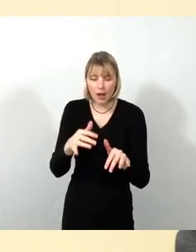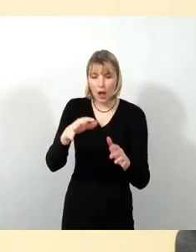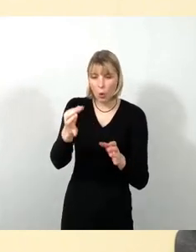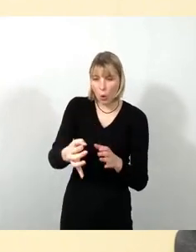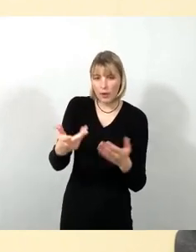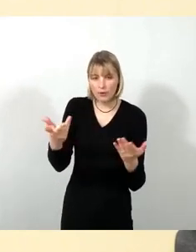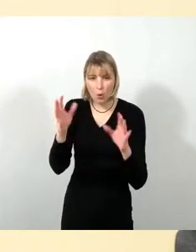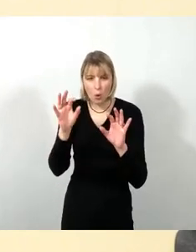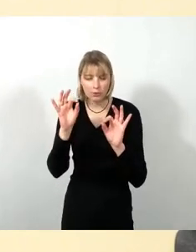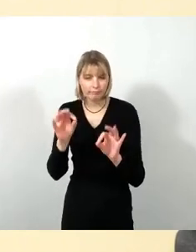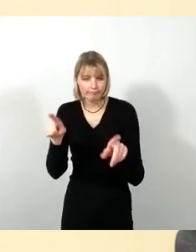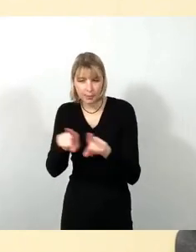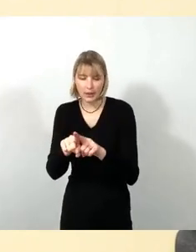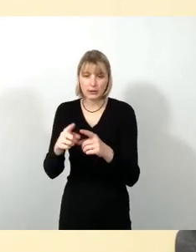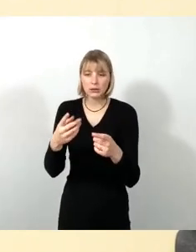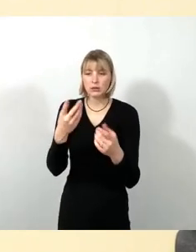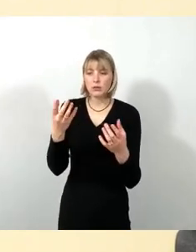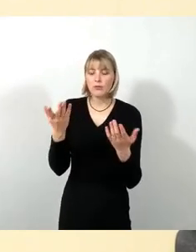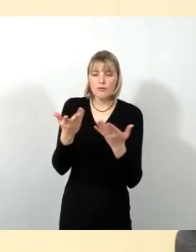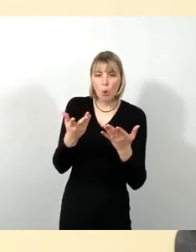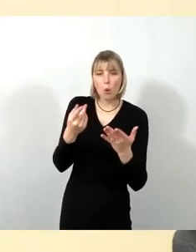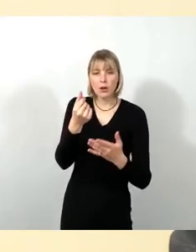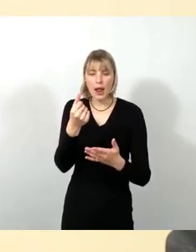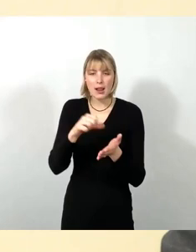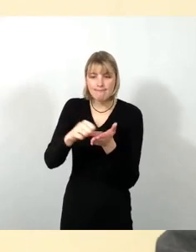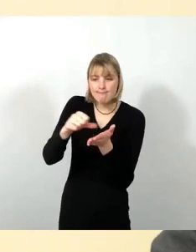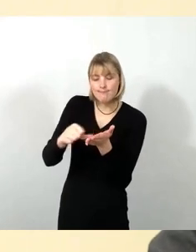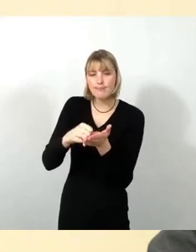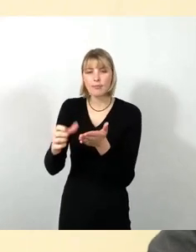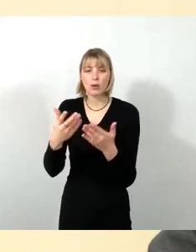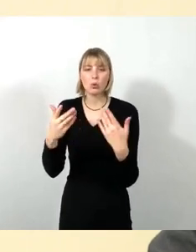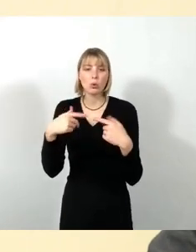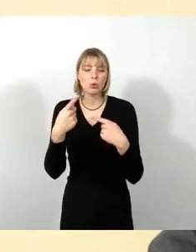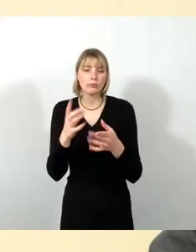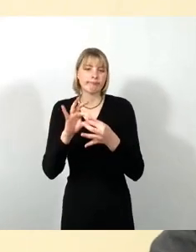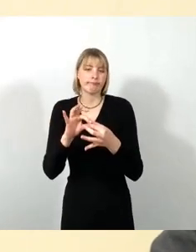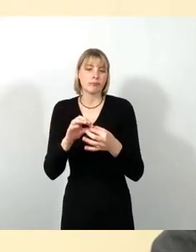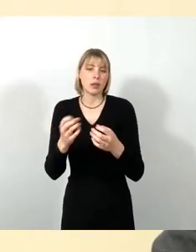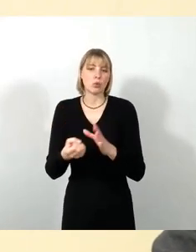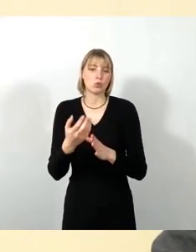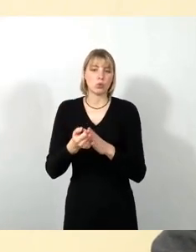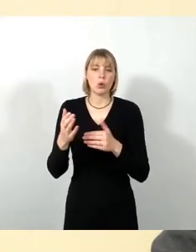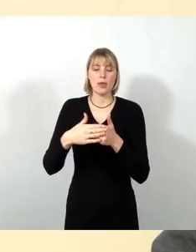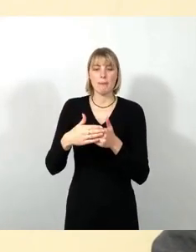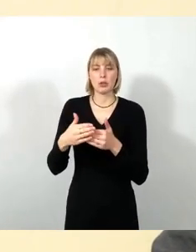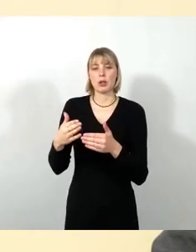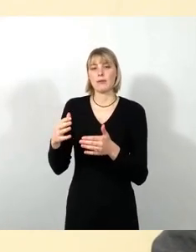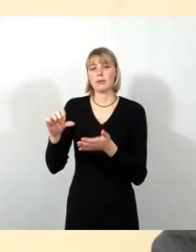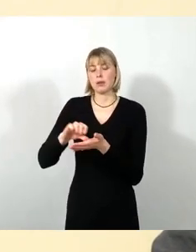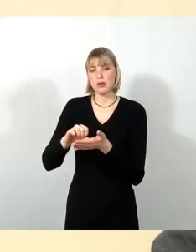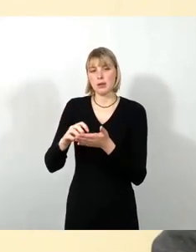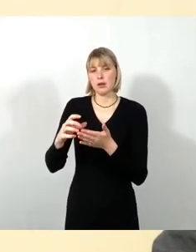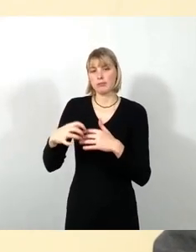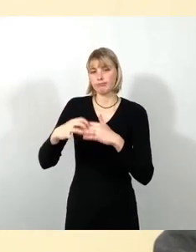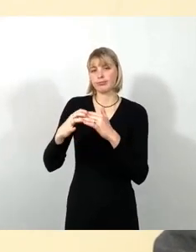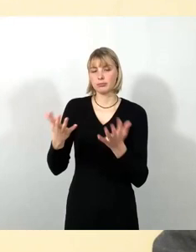Geld auszugeben, um entsprechende Kultur- und Nachbarschaftszentren zu bauen. Und in dem Zusammenhang möchte ich noch mal auf Einzelne zu sprechen